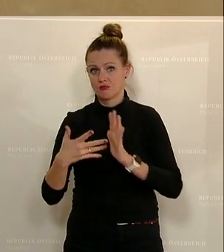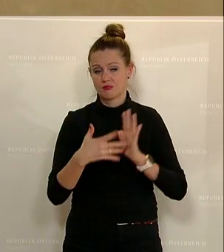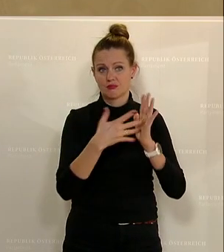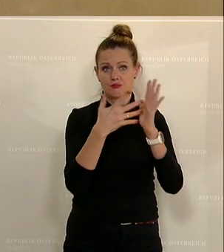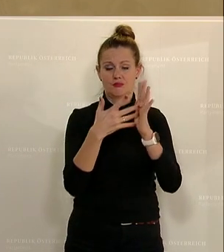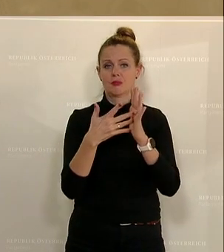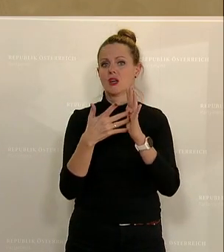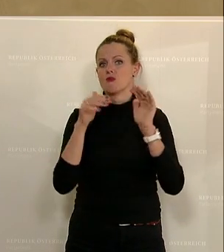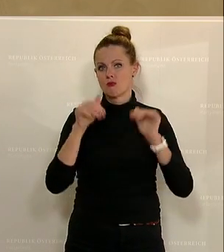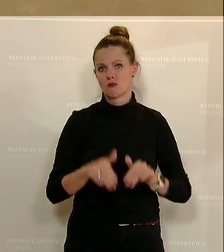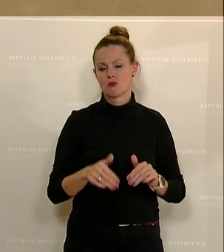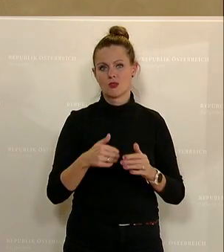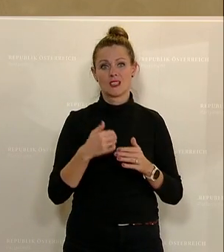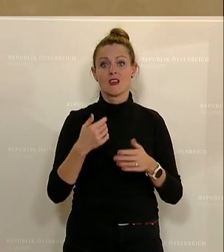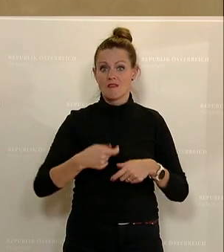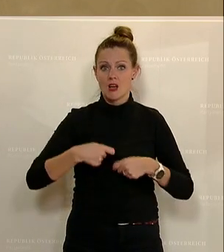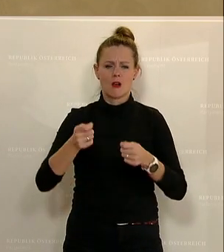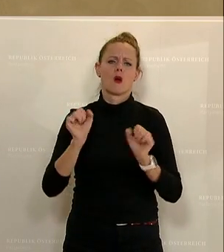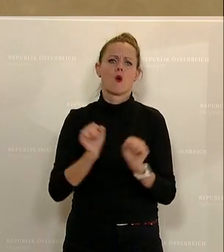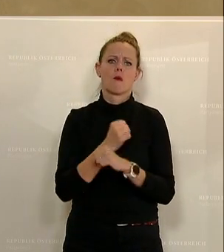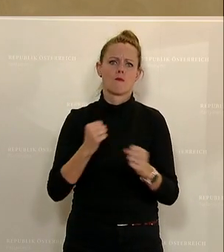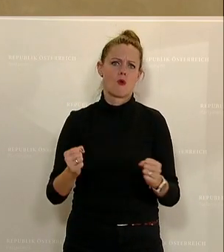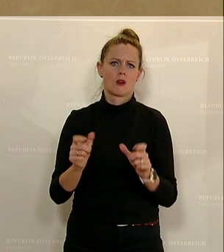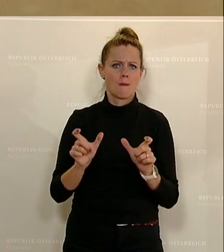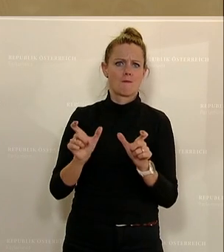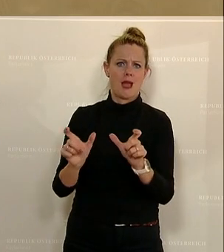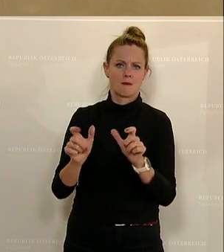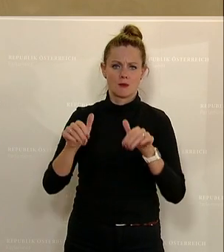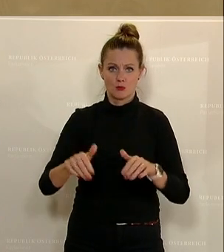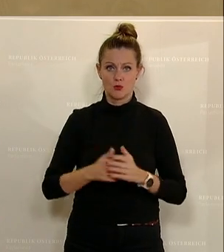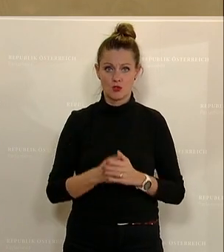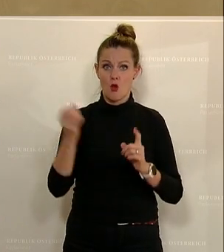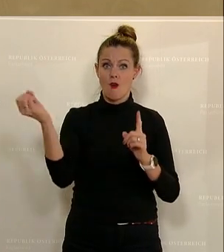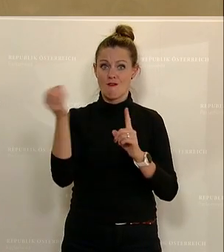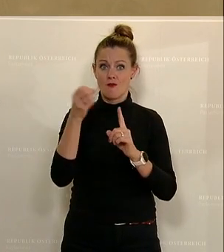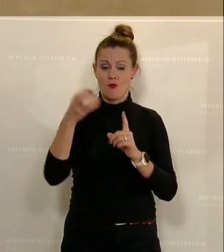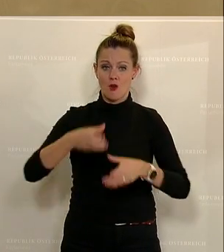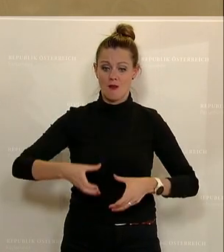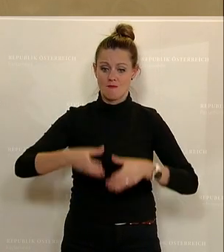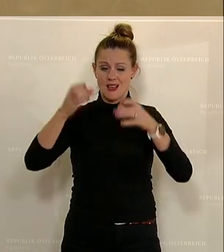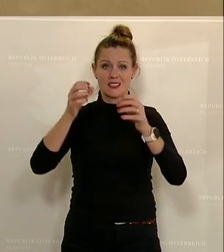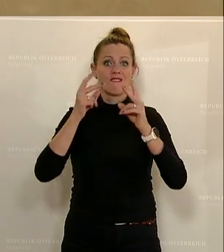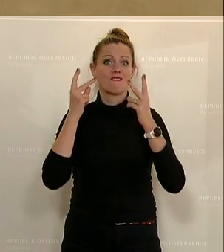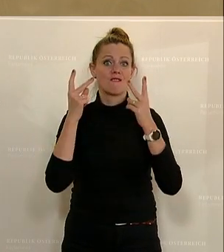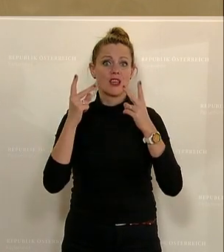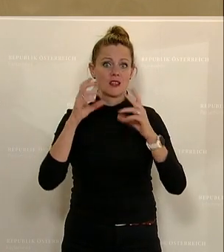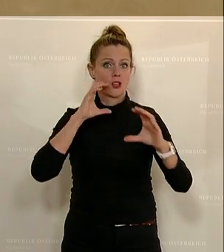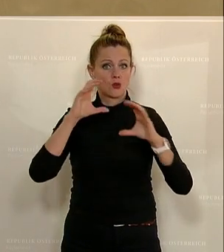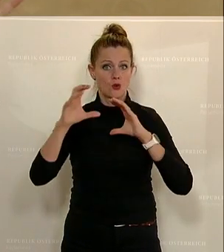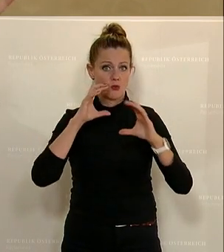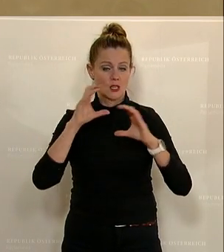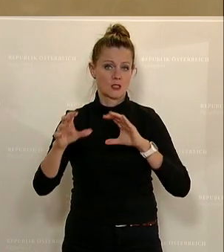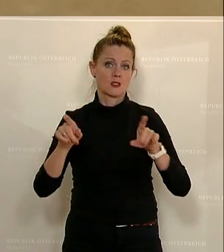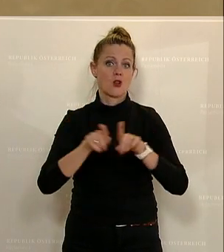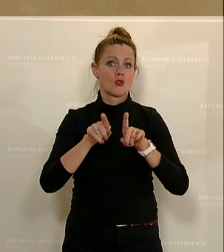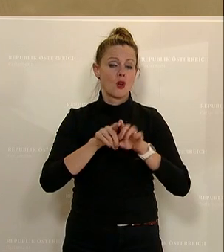dass er um jeden Preis verhindert, dass so etwas stattfindet. Weil Funkmasten sind essentiell für die Kommunikation und für